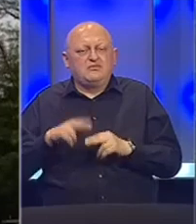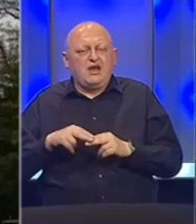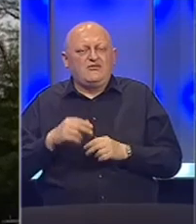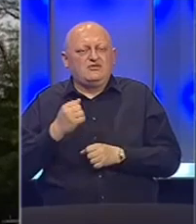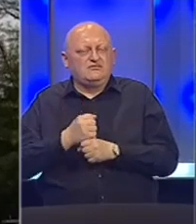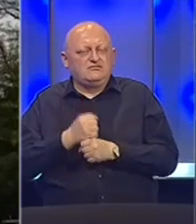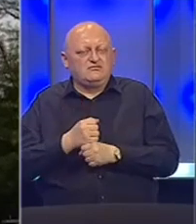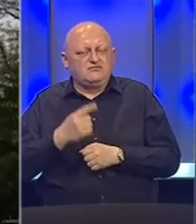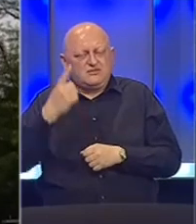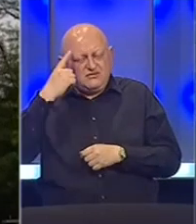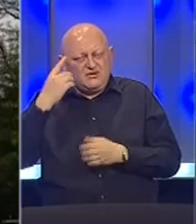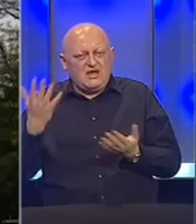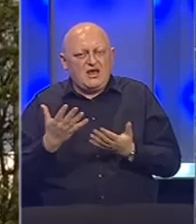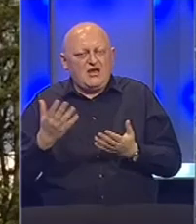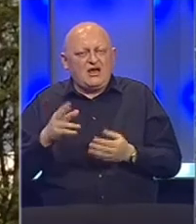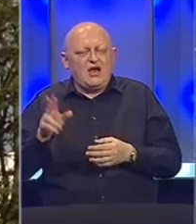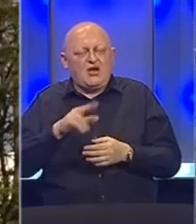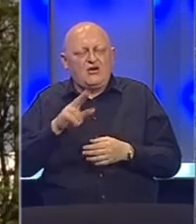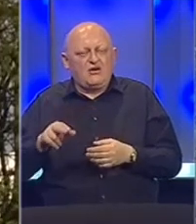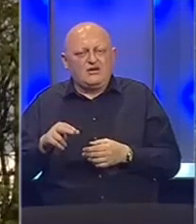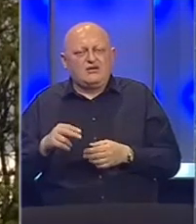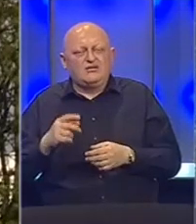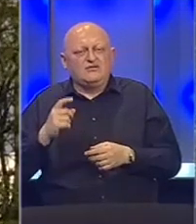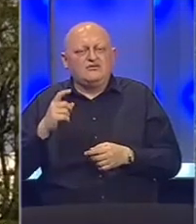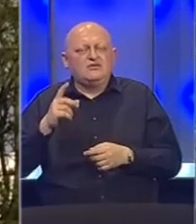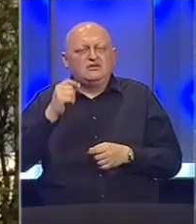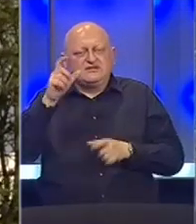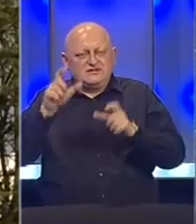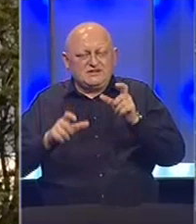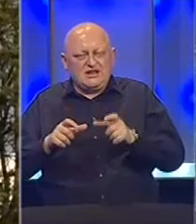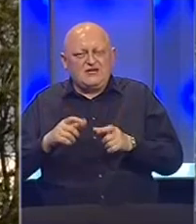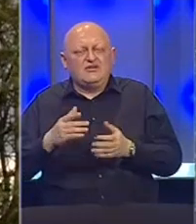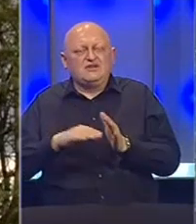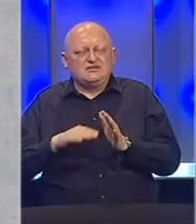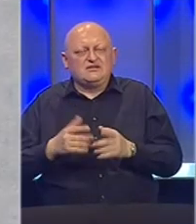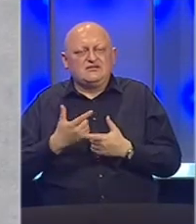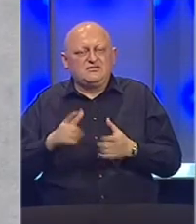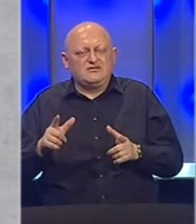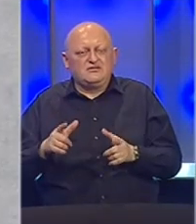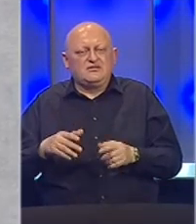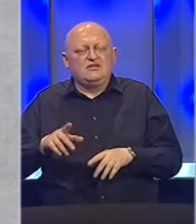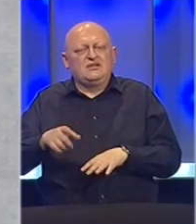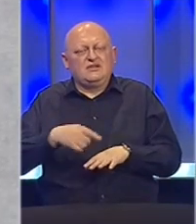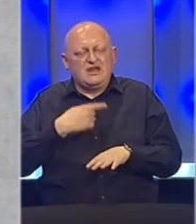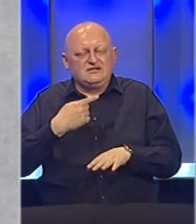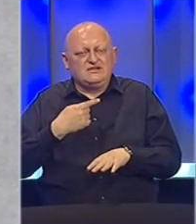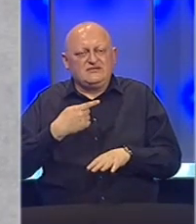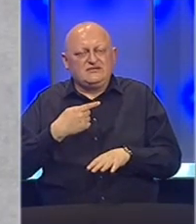smislu smatra se kao da je raskinut, stranke mogu, zakon to dozvoljava, konvalidirati i nastaviti,